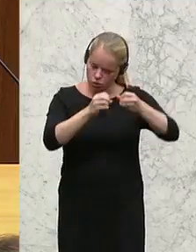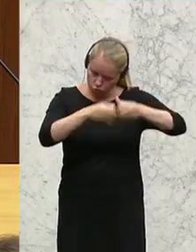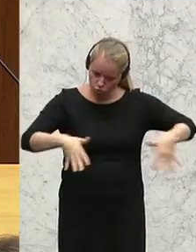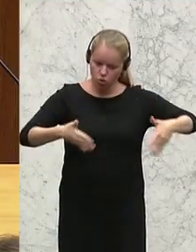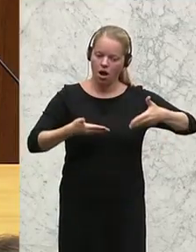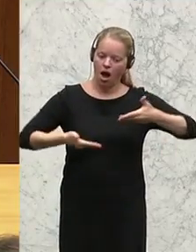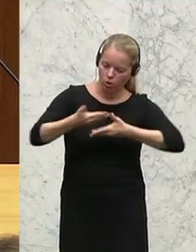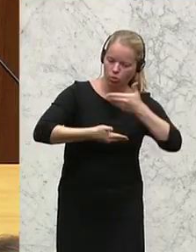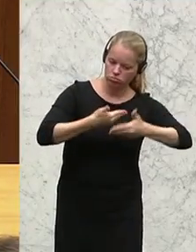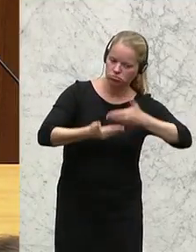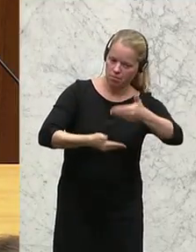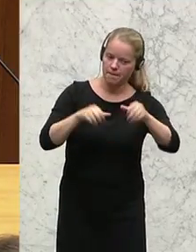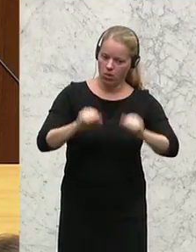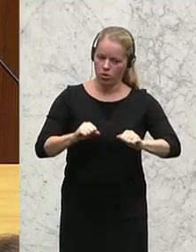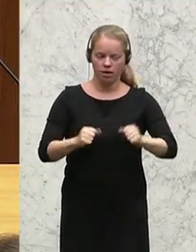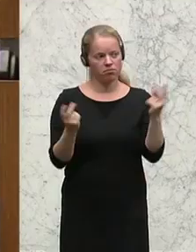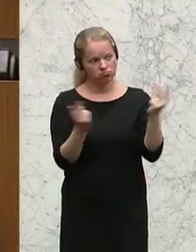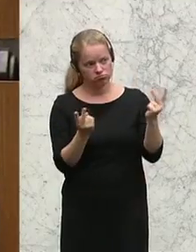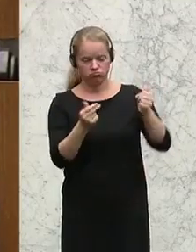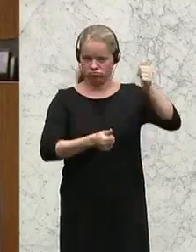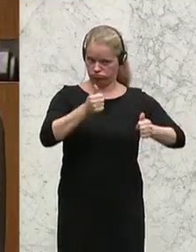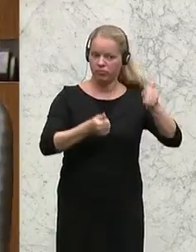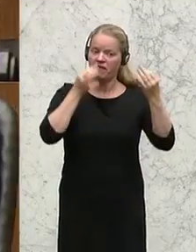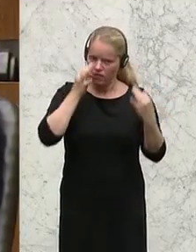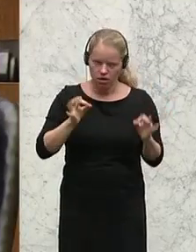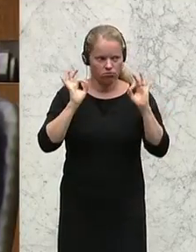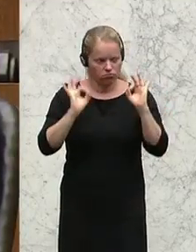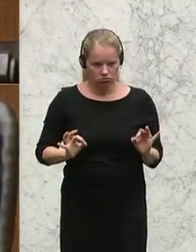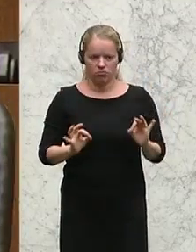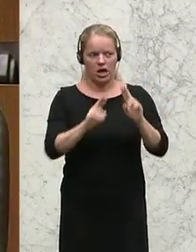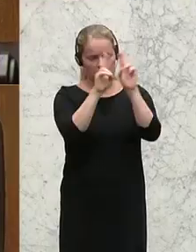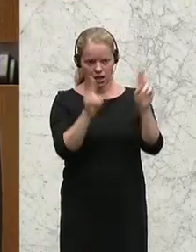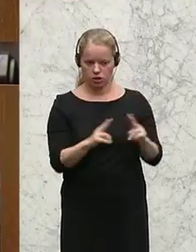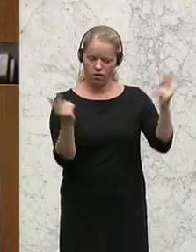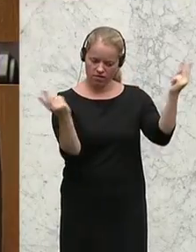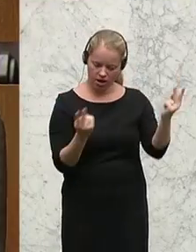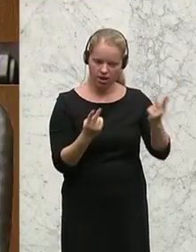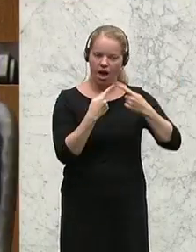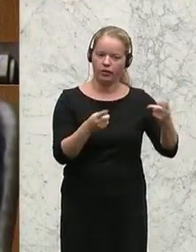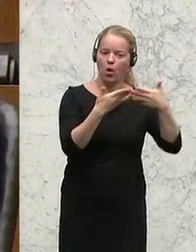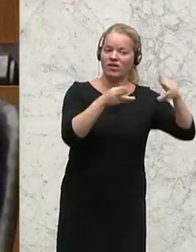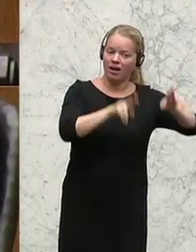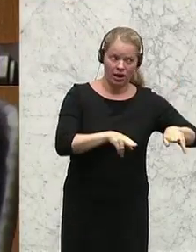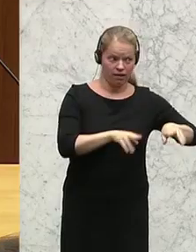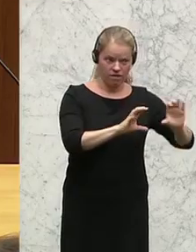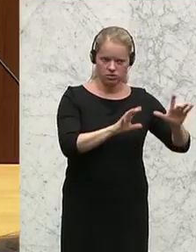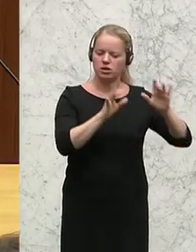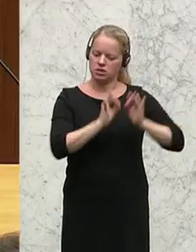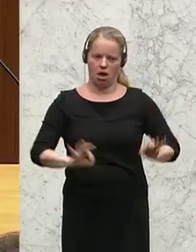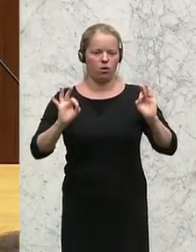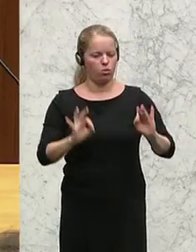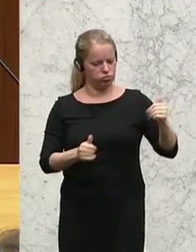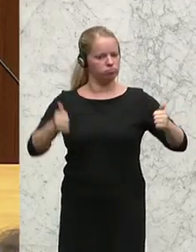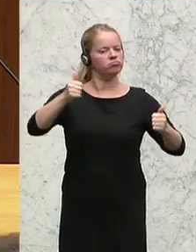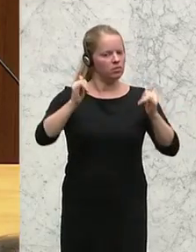konkurrenzfähiger ist. Und im internationalen Vergleich mit den anderen Öffentlich-Rechtlichen sehr wohl und sehr gut bestehen kann. Sie